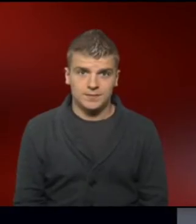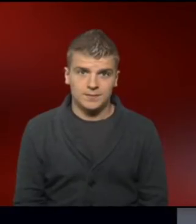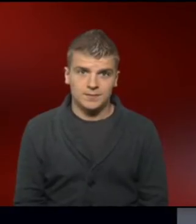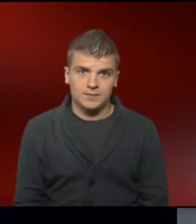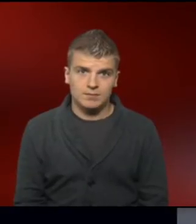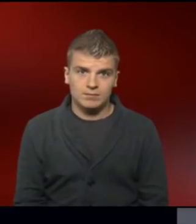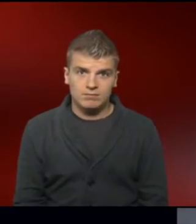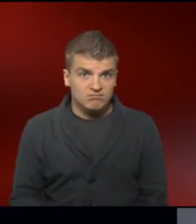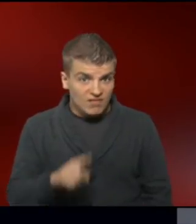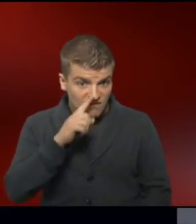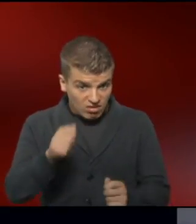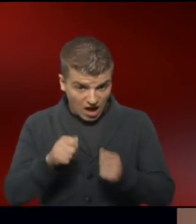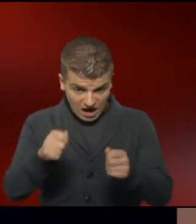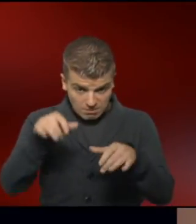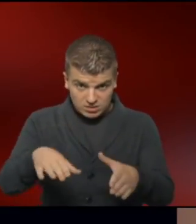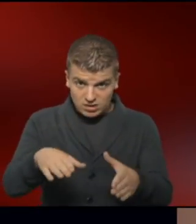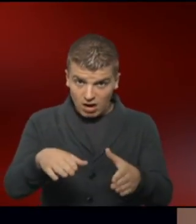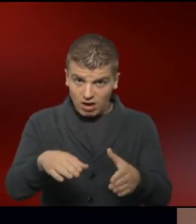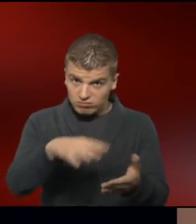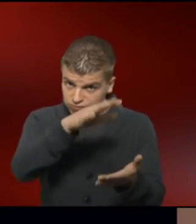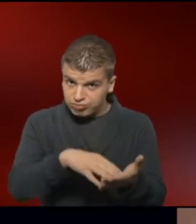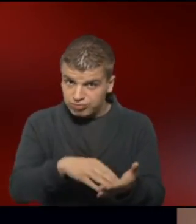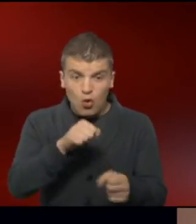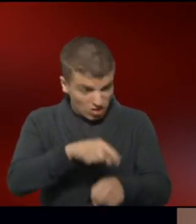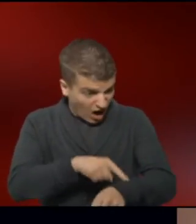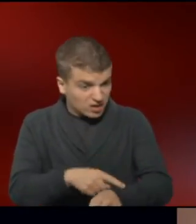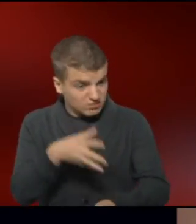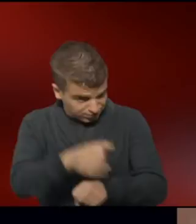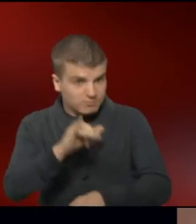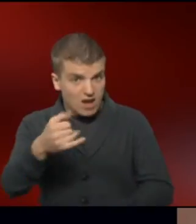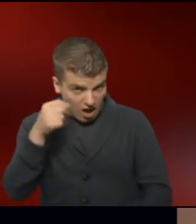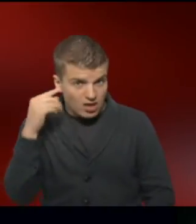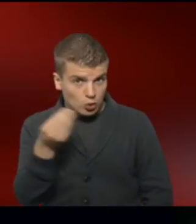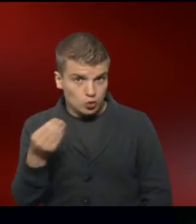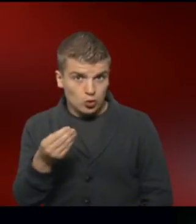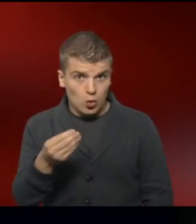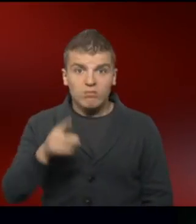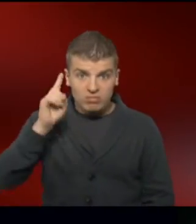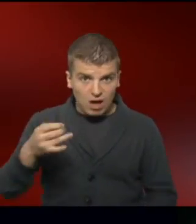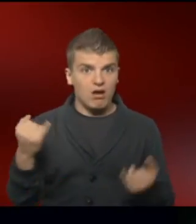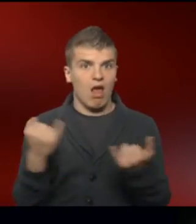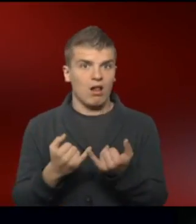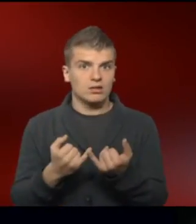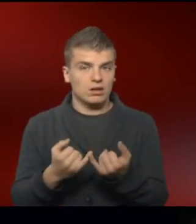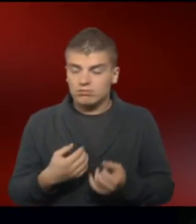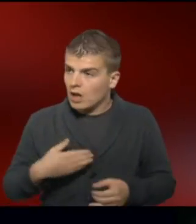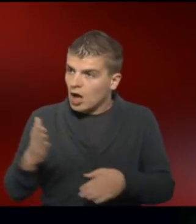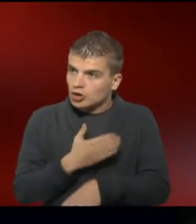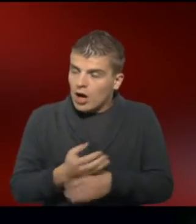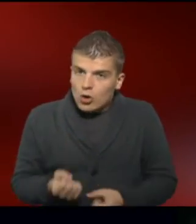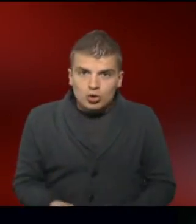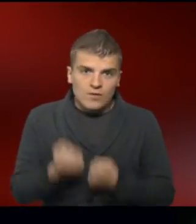Wenn das Ergebnis vorliegt und die Ärzte tatsächlich das Down-Syndrom feststellen, dann stehen die Eltern vor der schwersten Entscheidung.